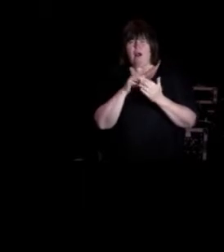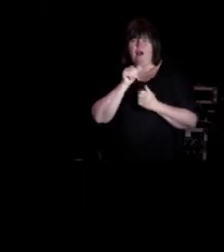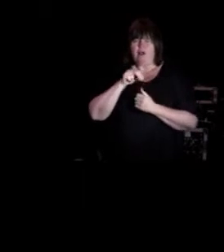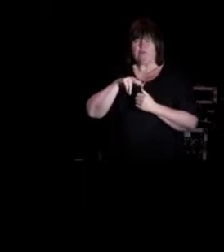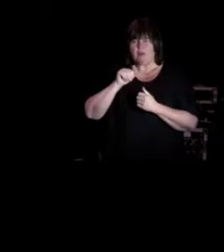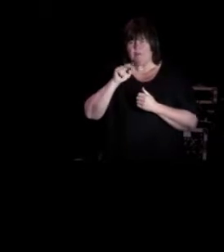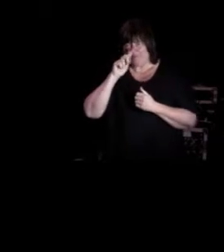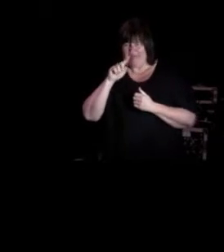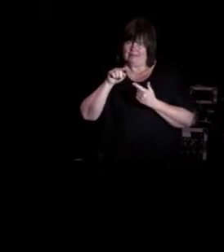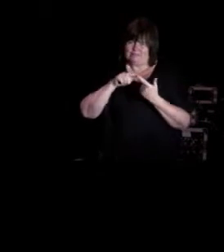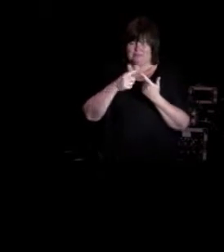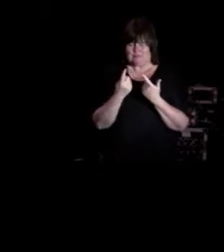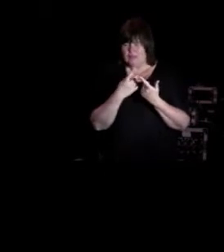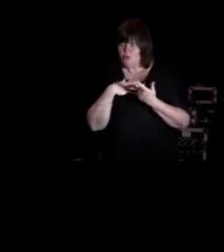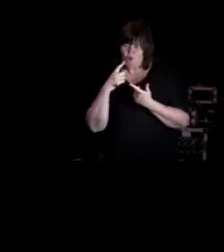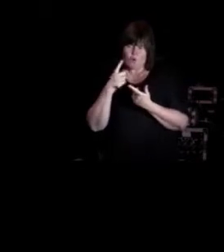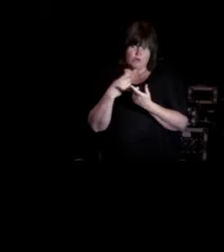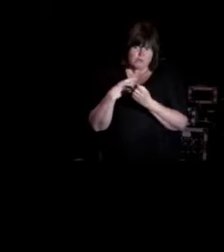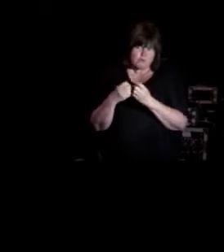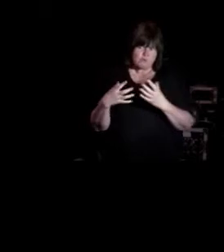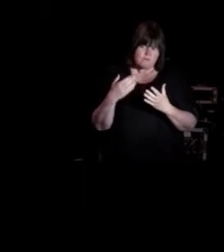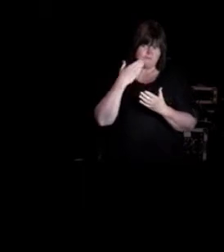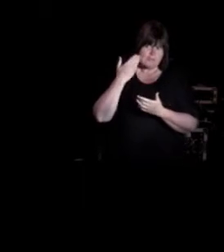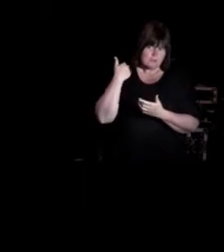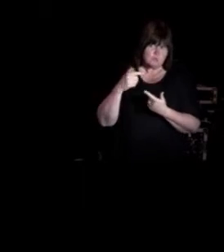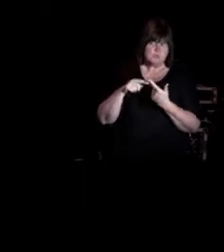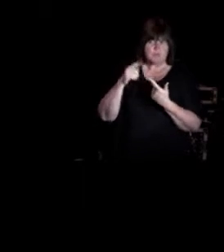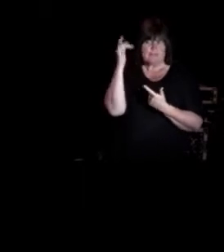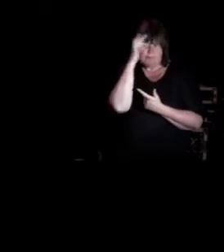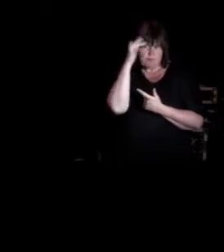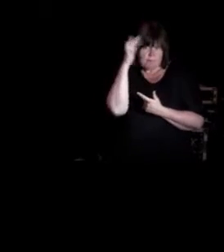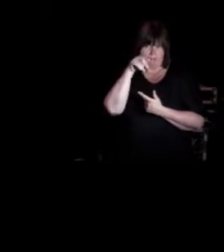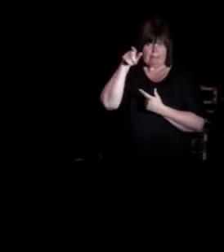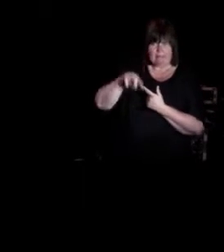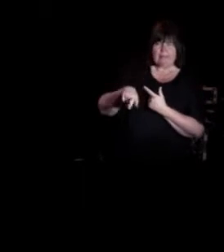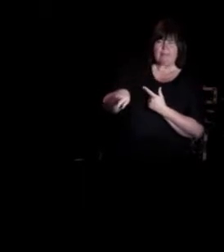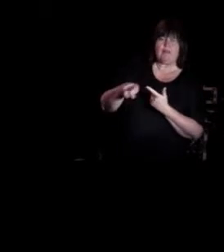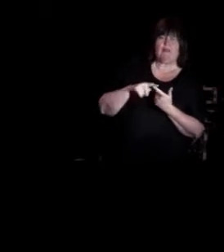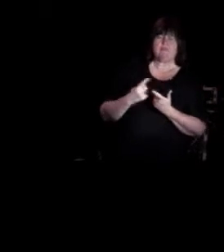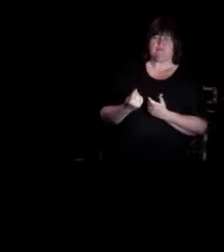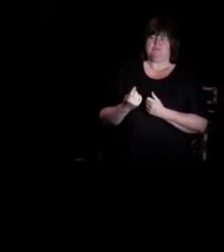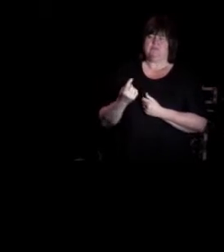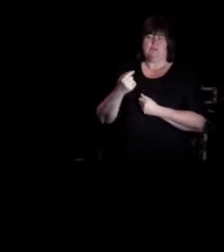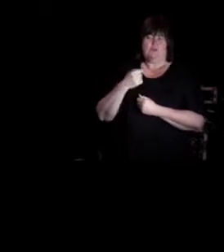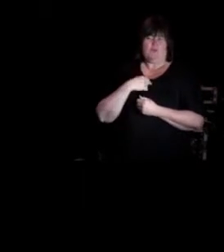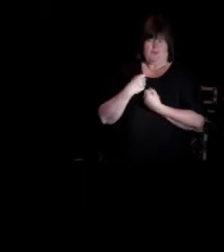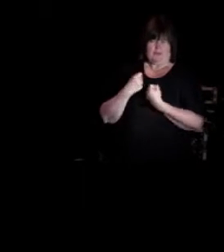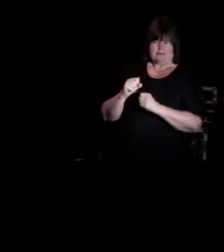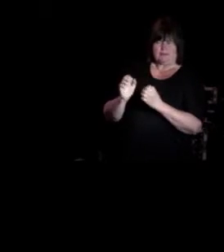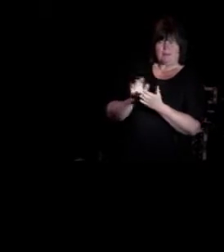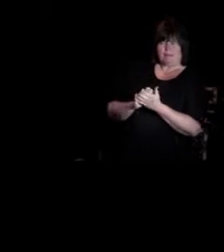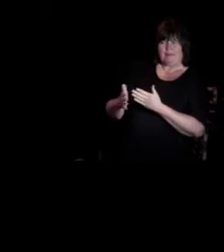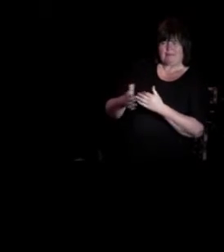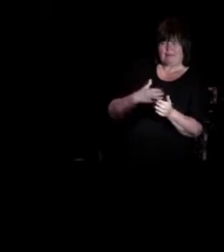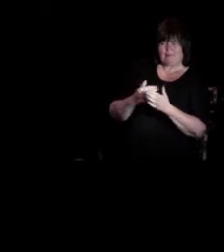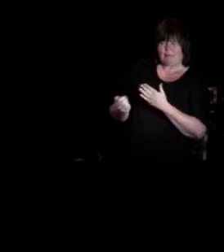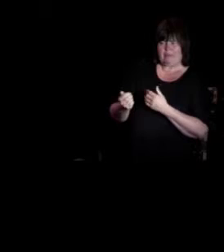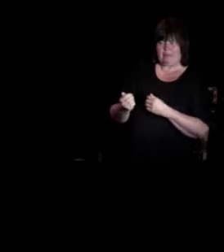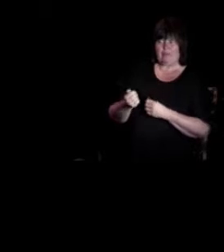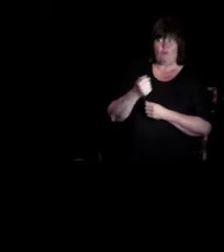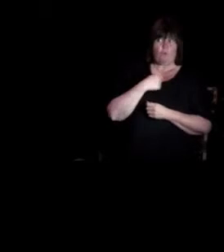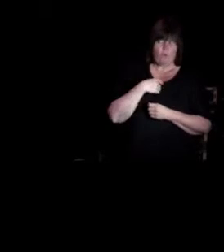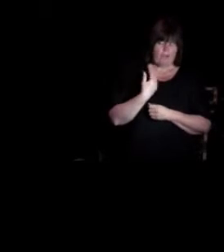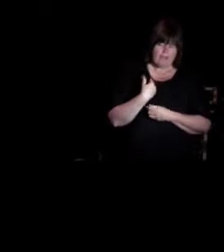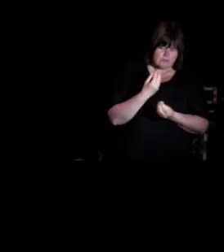utviklingshistoria hans, problematikken, og så satt jeg i gang da med terapien. Og jeg hadde jo lest meg